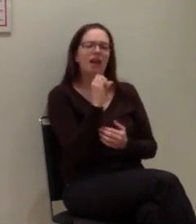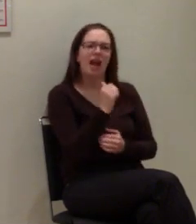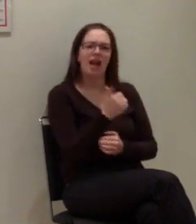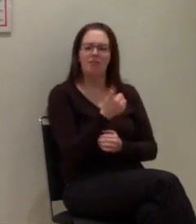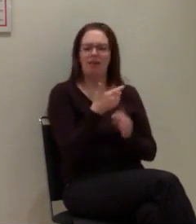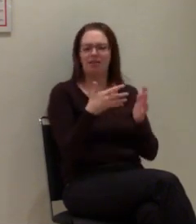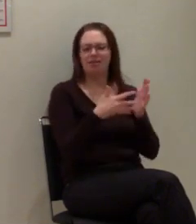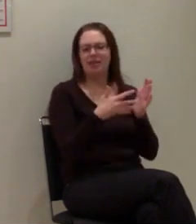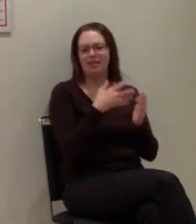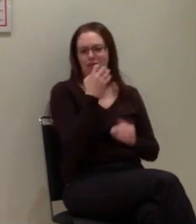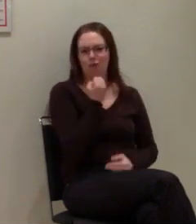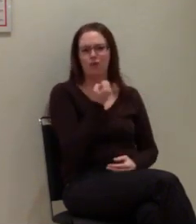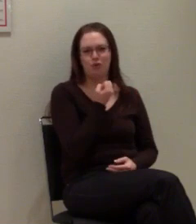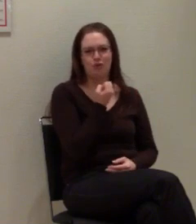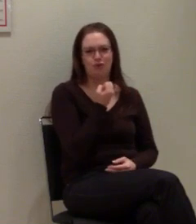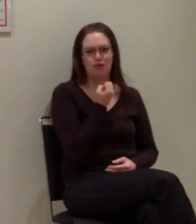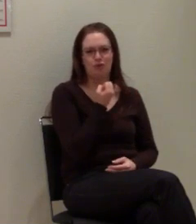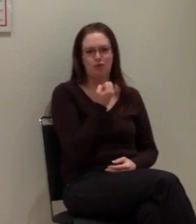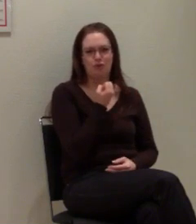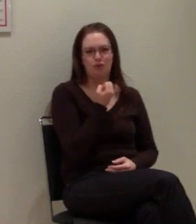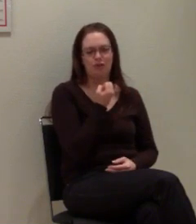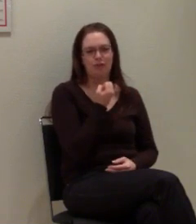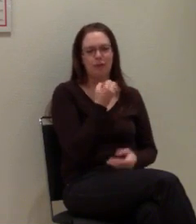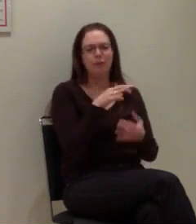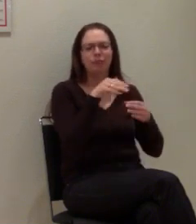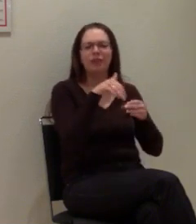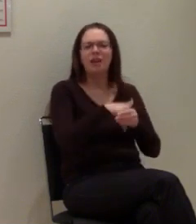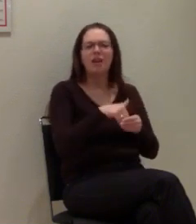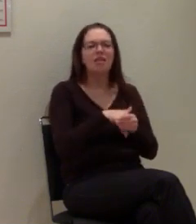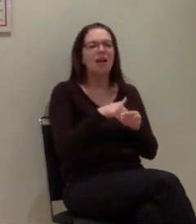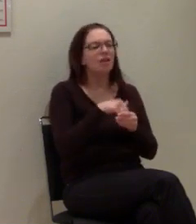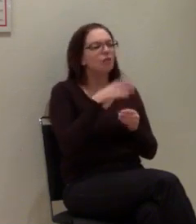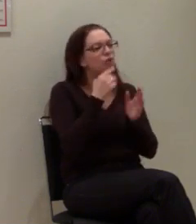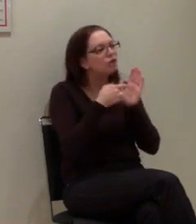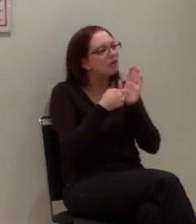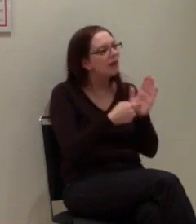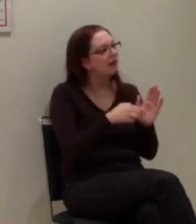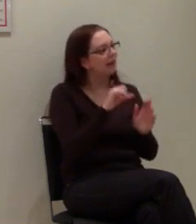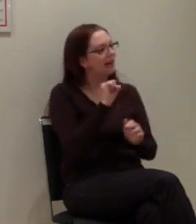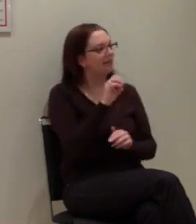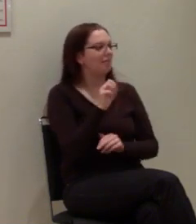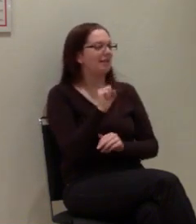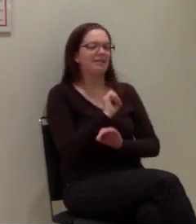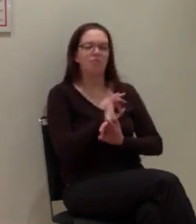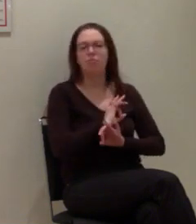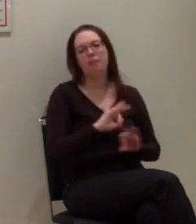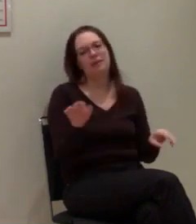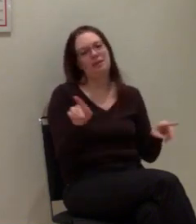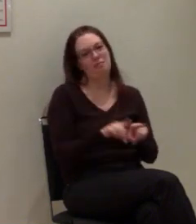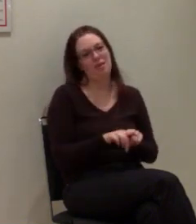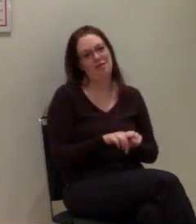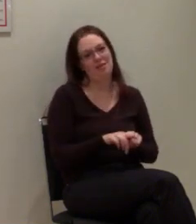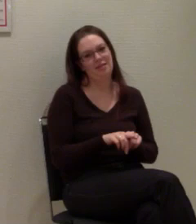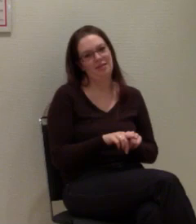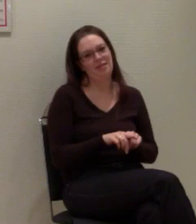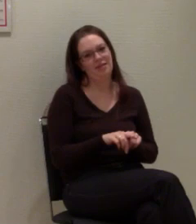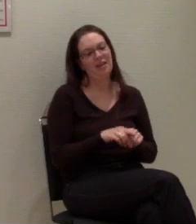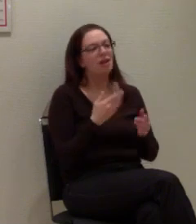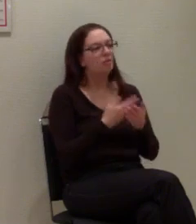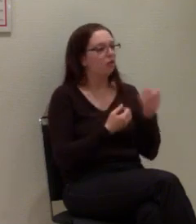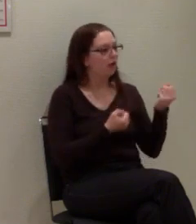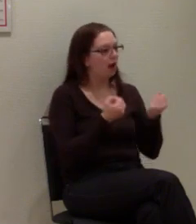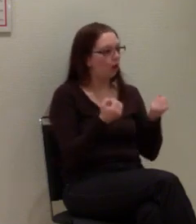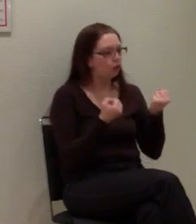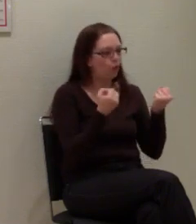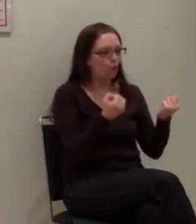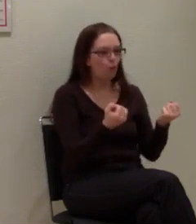weil wir zeigen wollten, dass die SMS durchaus auch da ein mögliches Mittel ist, um die Notfalldaten aus dem Fahrzeug